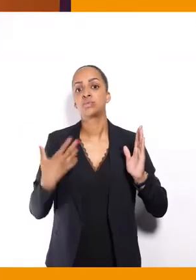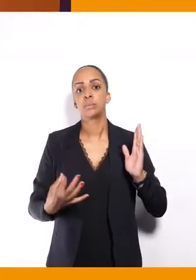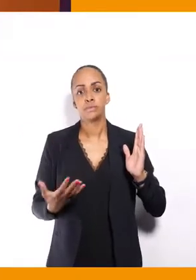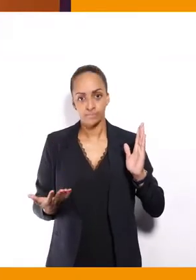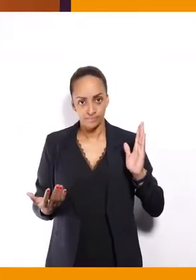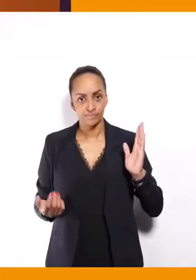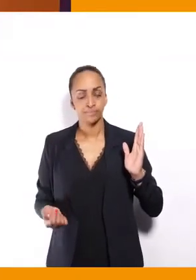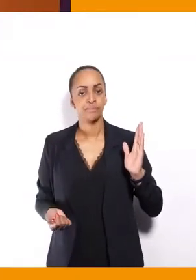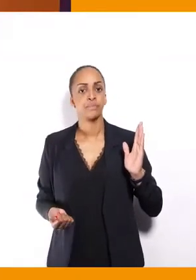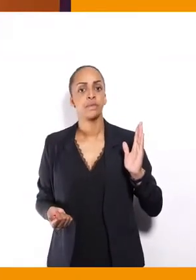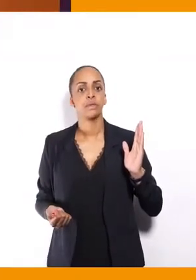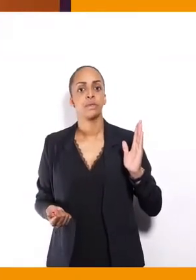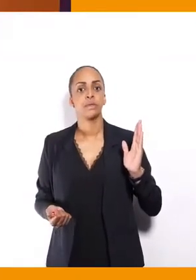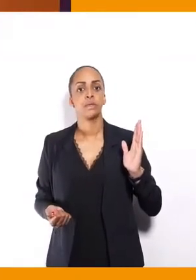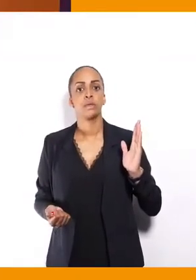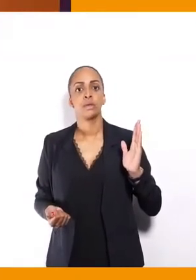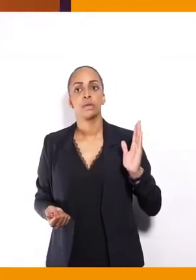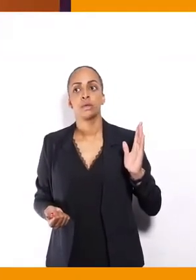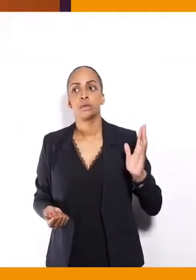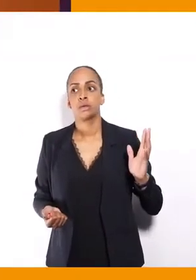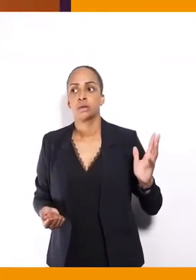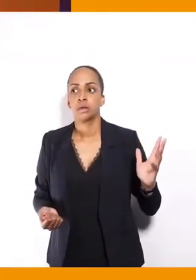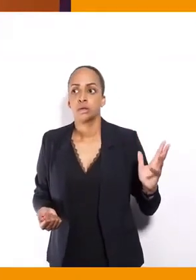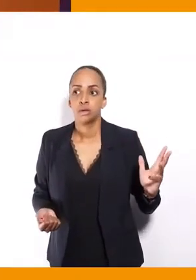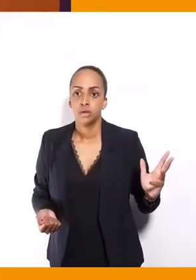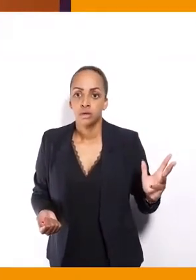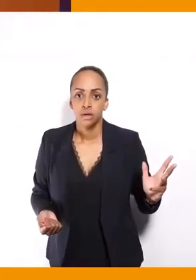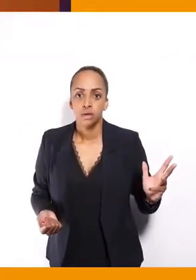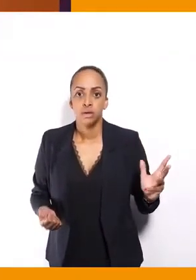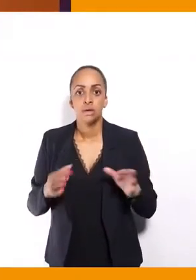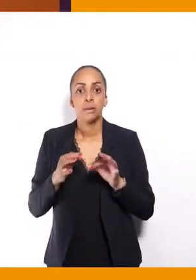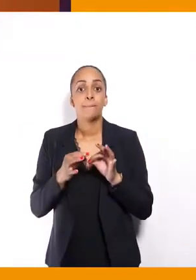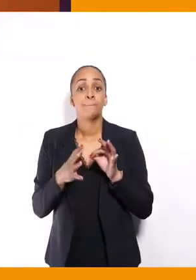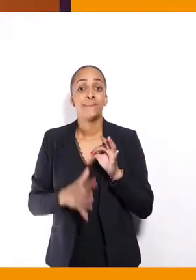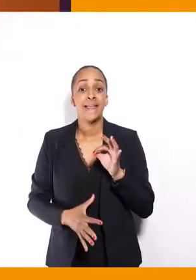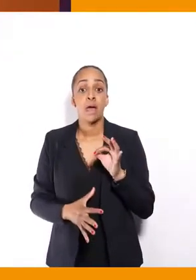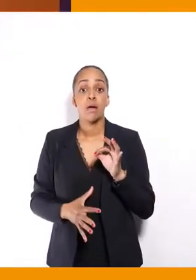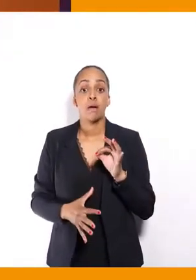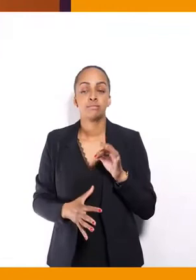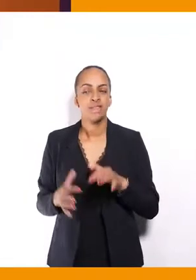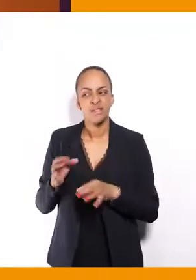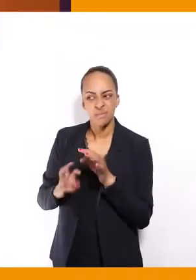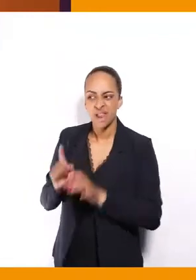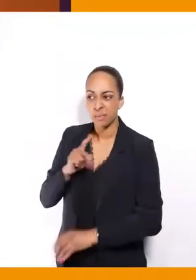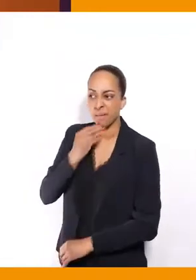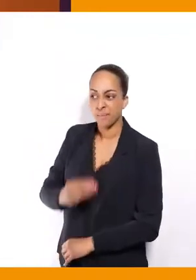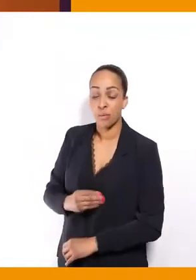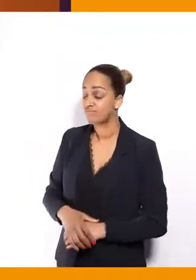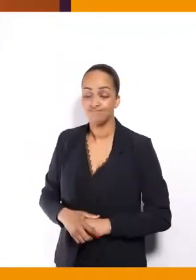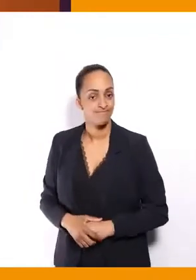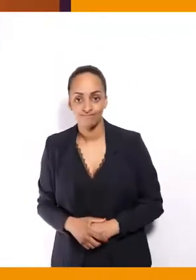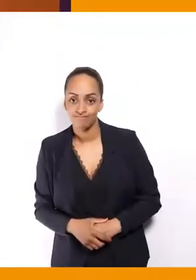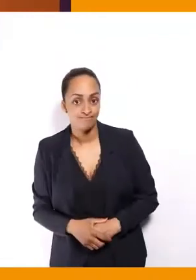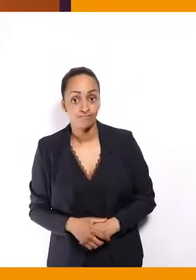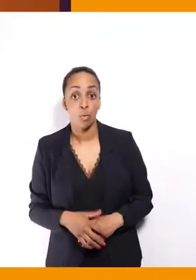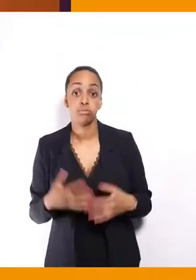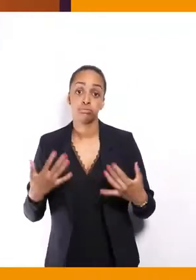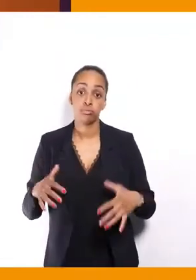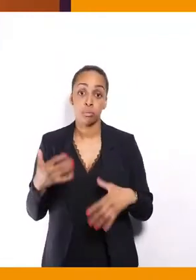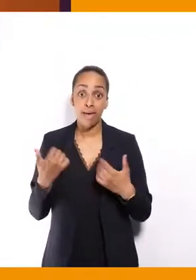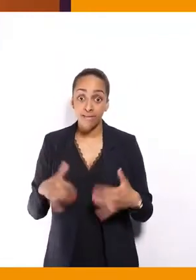bilan n'est pas très bon, encore loin du compte.